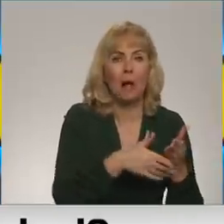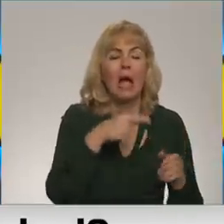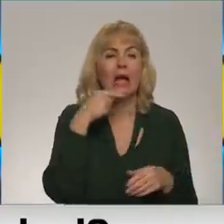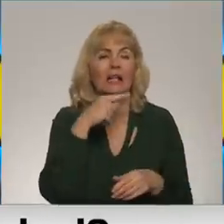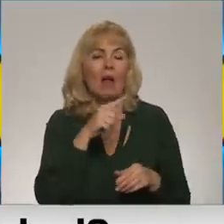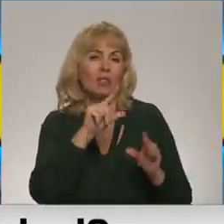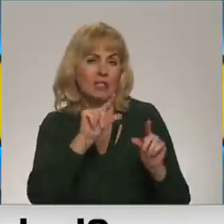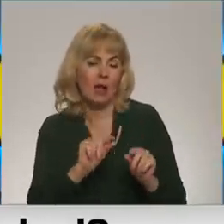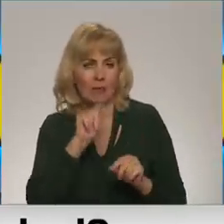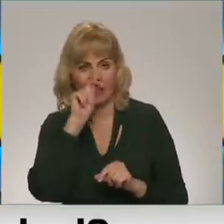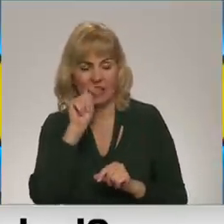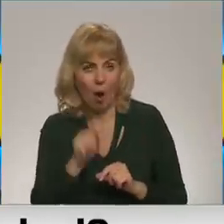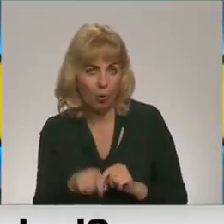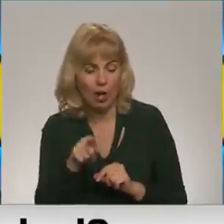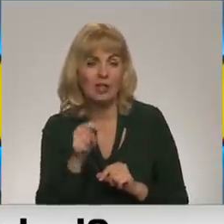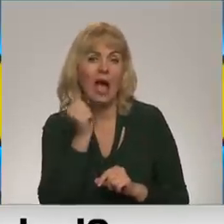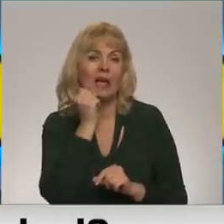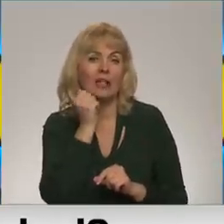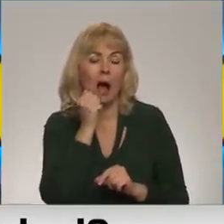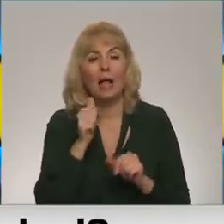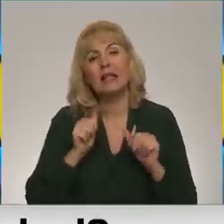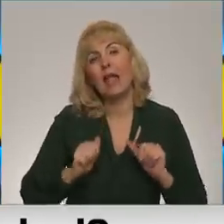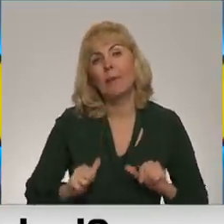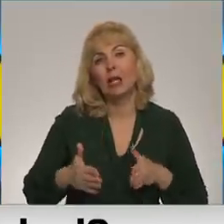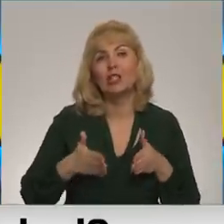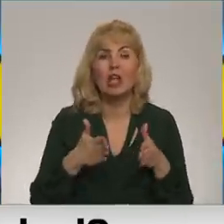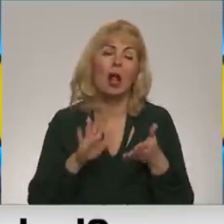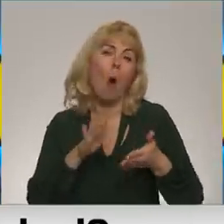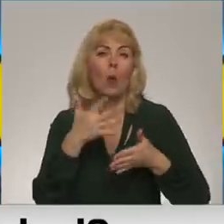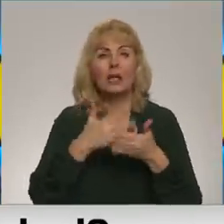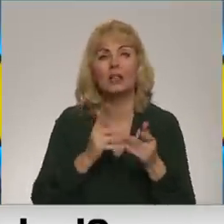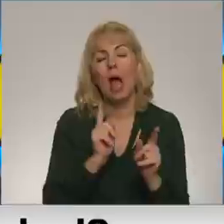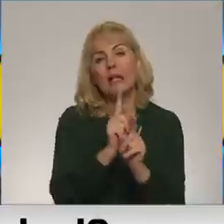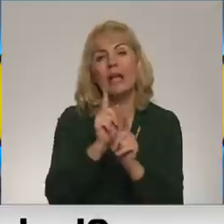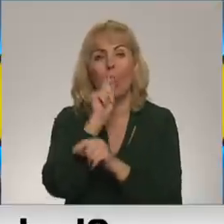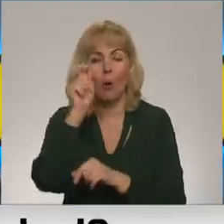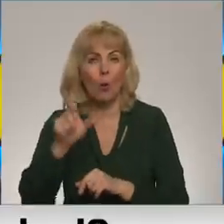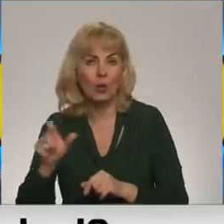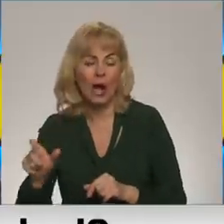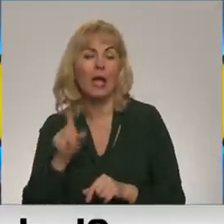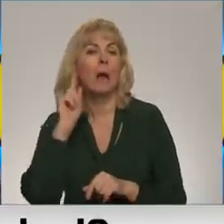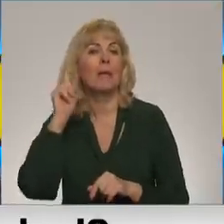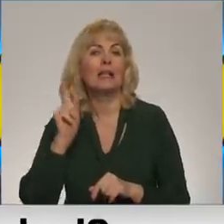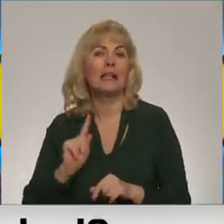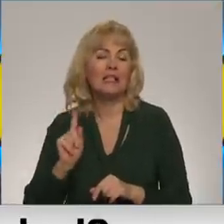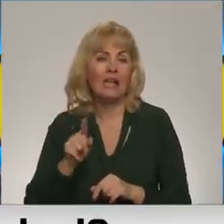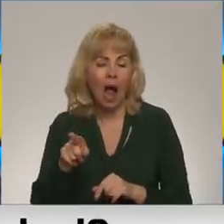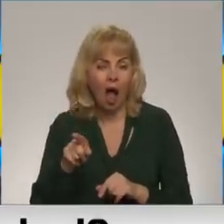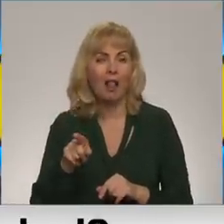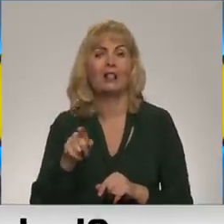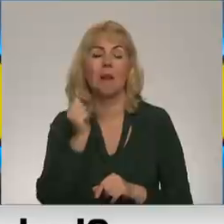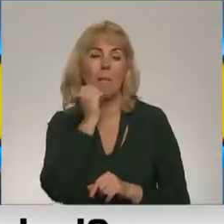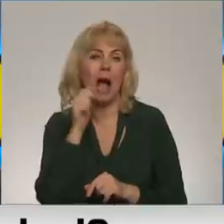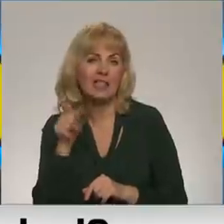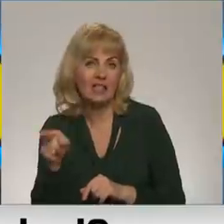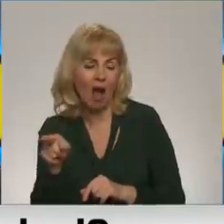zaudējumus, ka Kremlis mēģina diplomātiskā ceļā kaut izsināt tiekās ar Ukraiņiem. Tagad bija Izraels premjeras Maskavā, tagad uz Rietumiem aizbraucis,